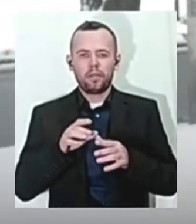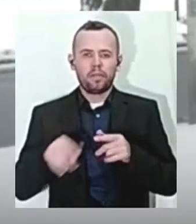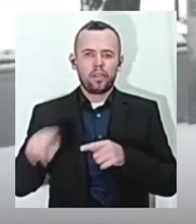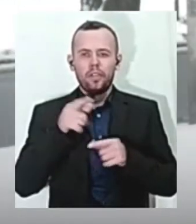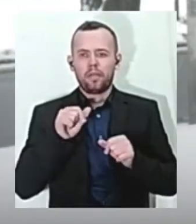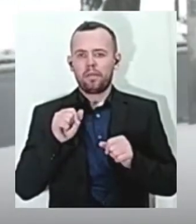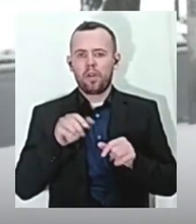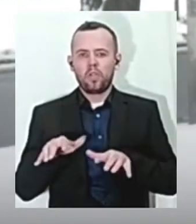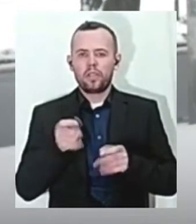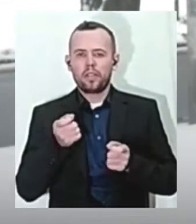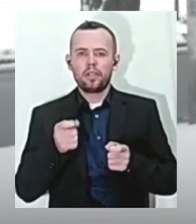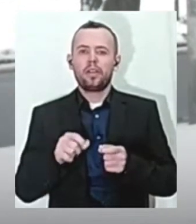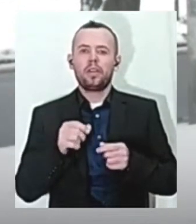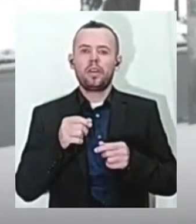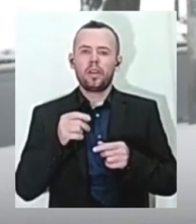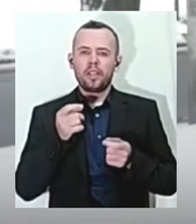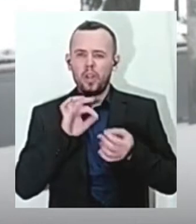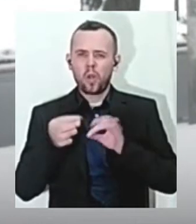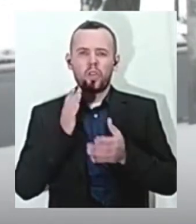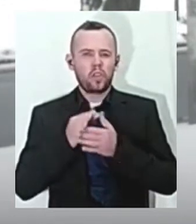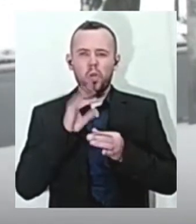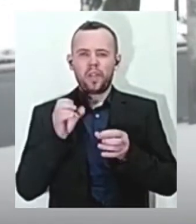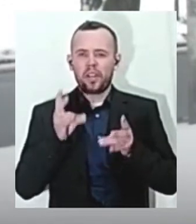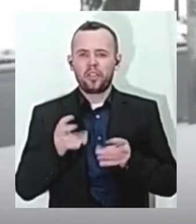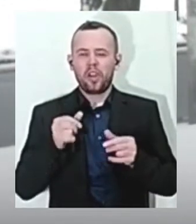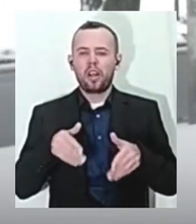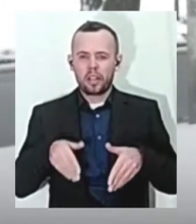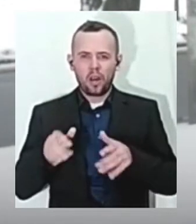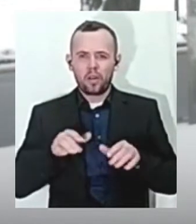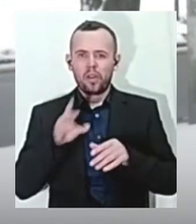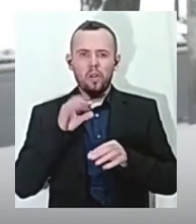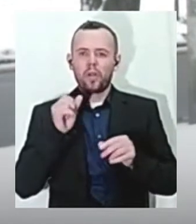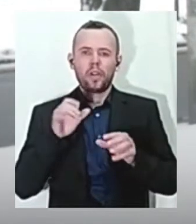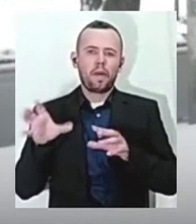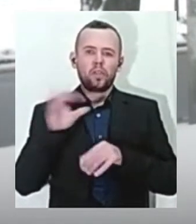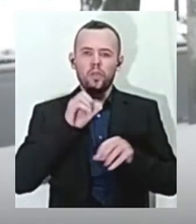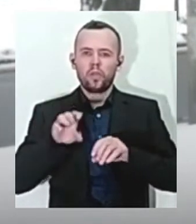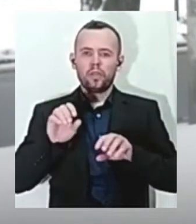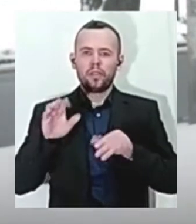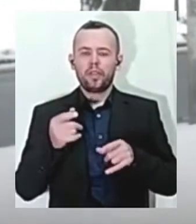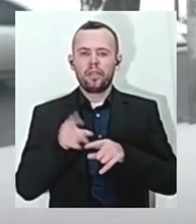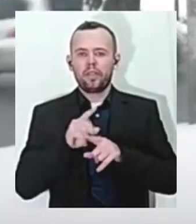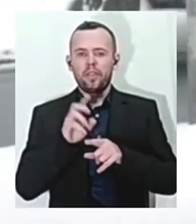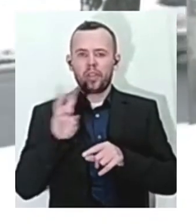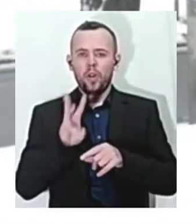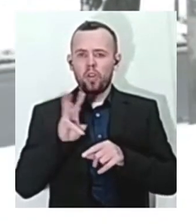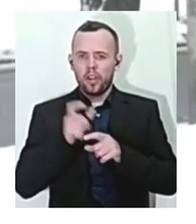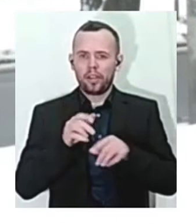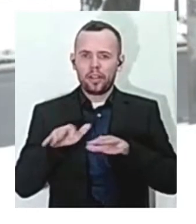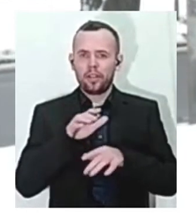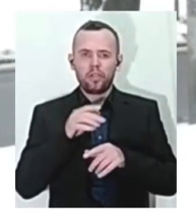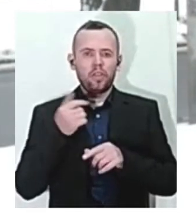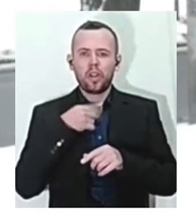Сложності є, але не критично. Тобто, дороги розкатані, але не посипані. Тобто, оскільки я сьогодні вже три часи їжджу по місту, я ні разу не бачив